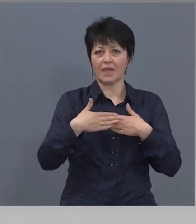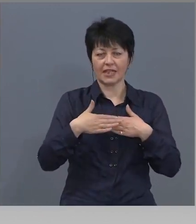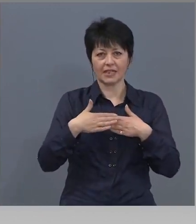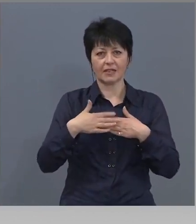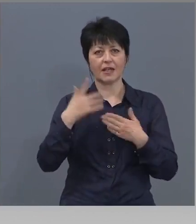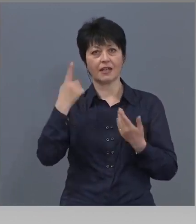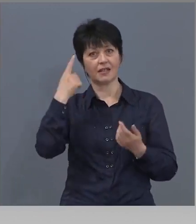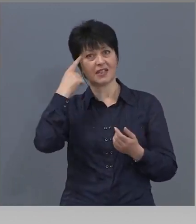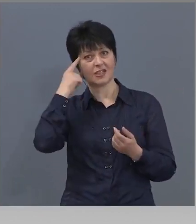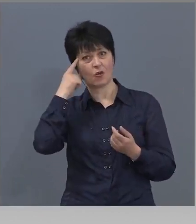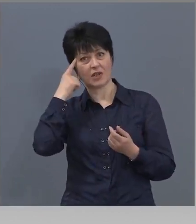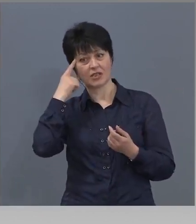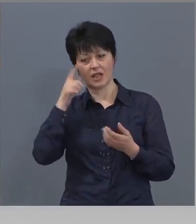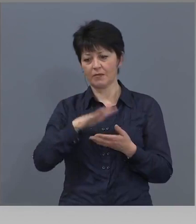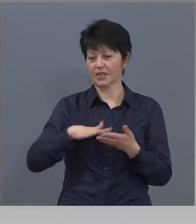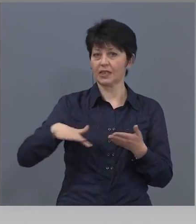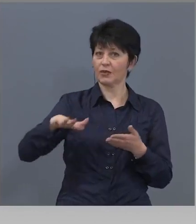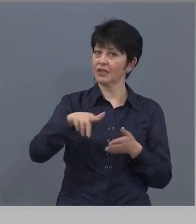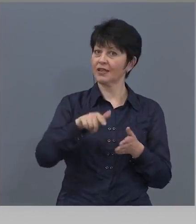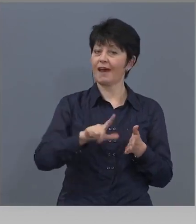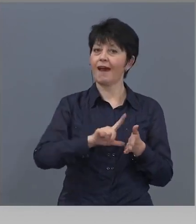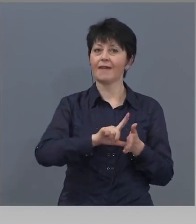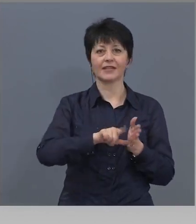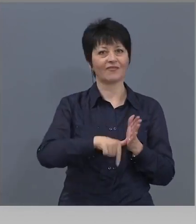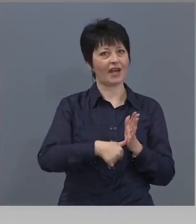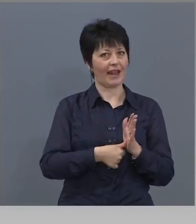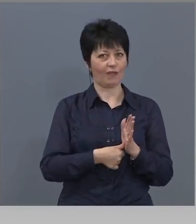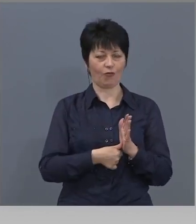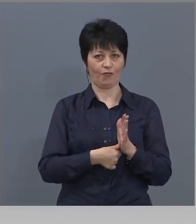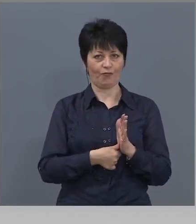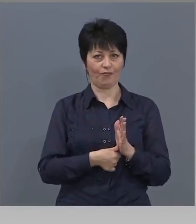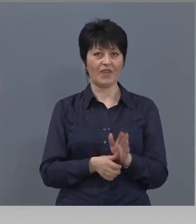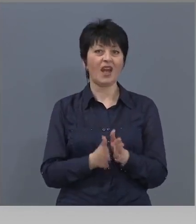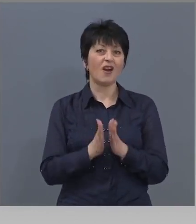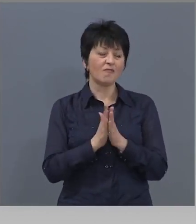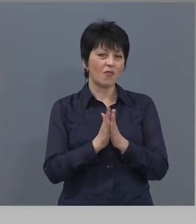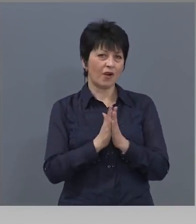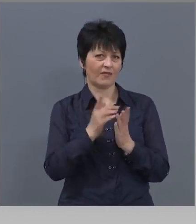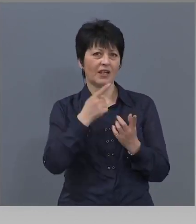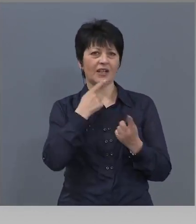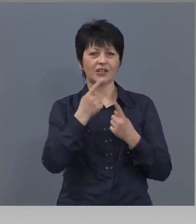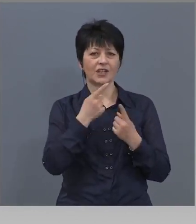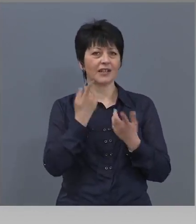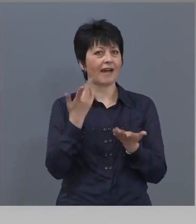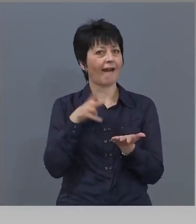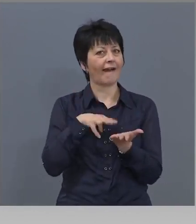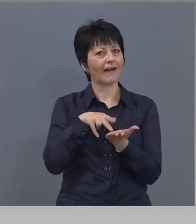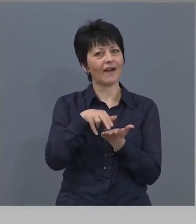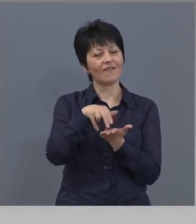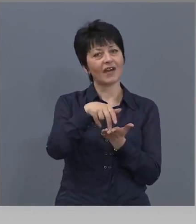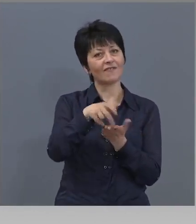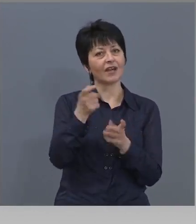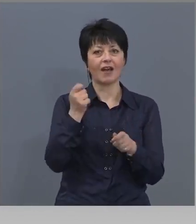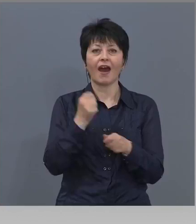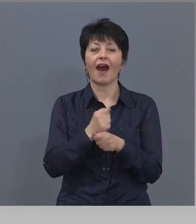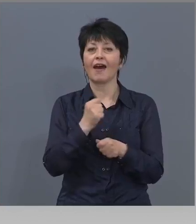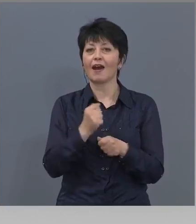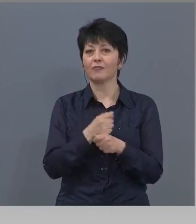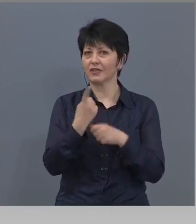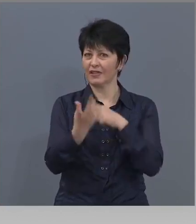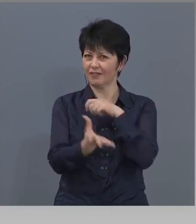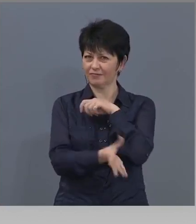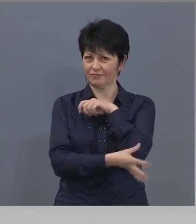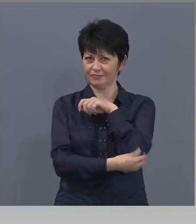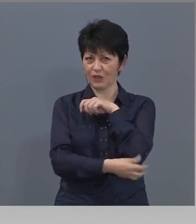съобразяваме с ситуацията, тя е изварена. Господин Маринов, моля ви да кажете каква е ви работата в романските квартали? Не знам дали